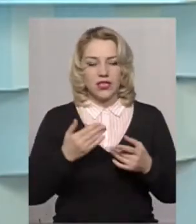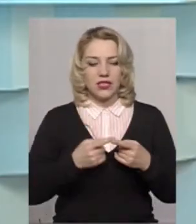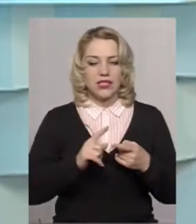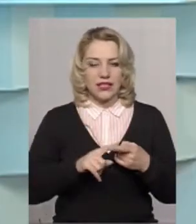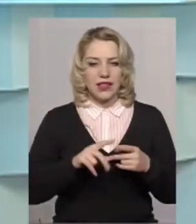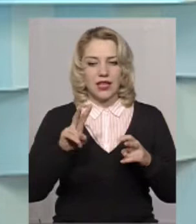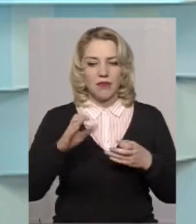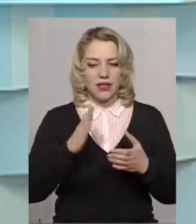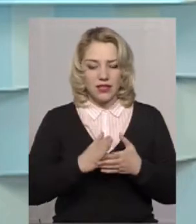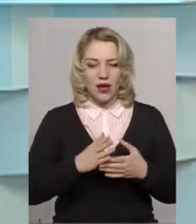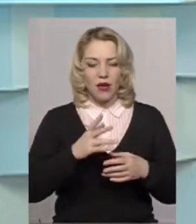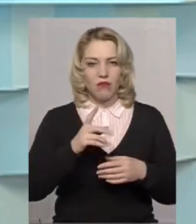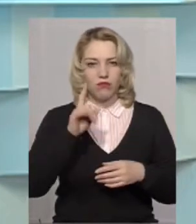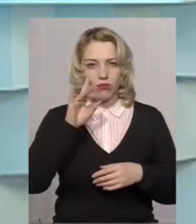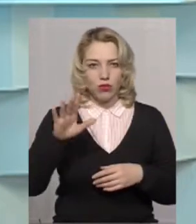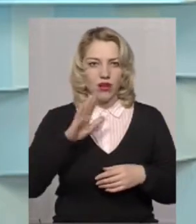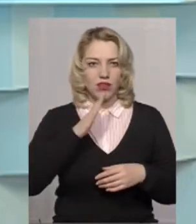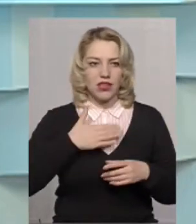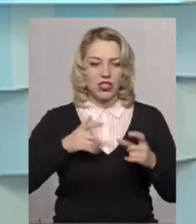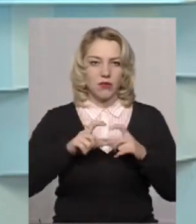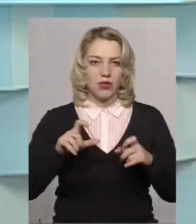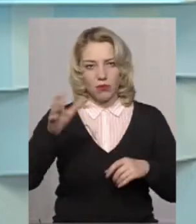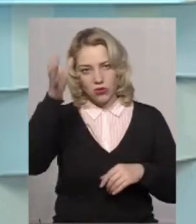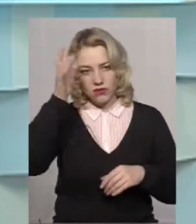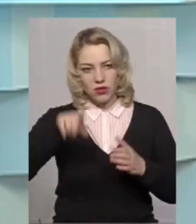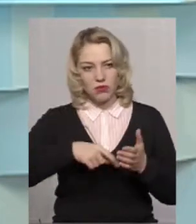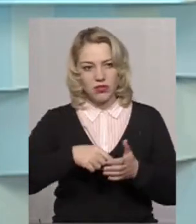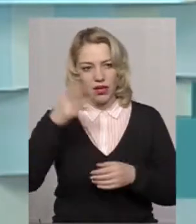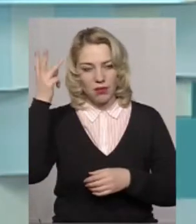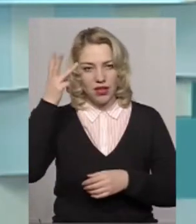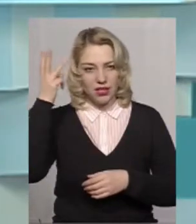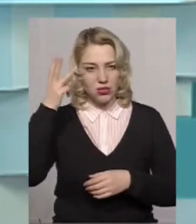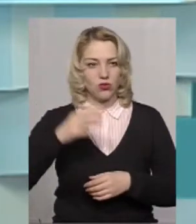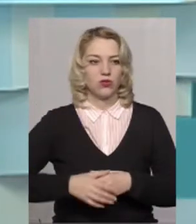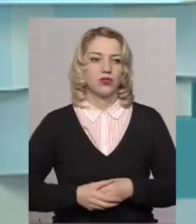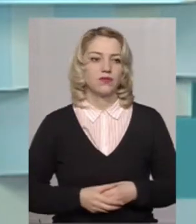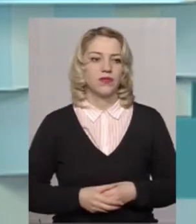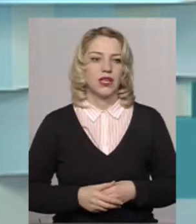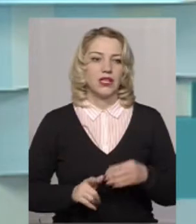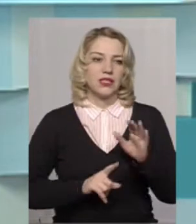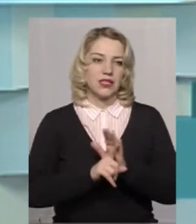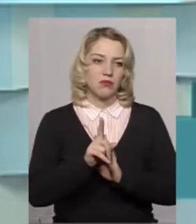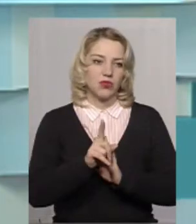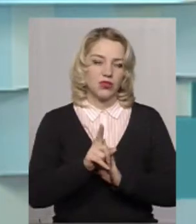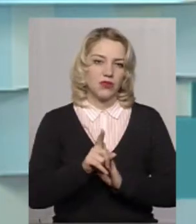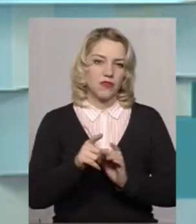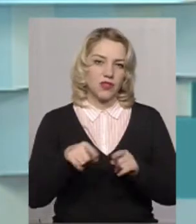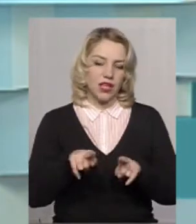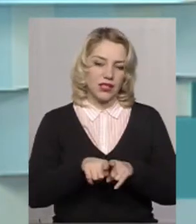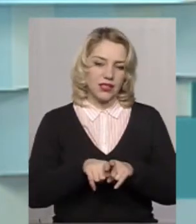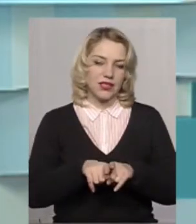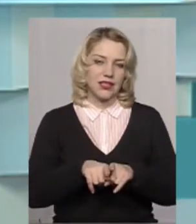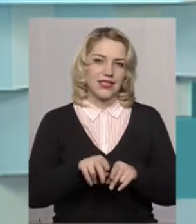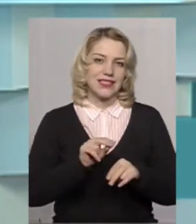популярною, і навіть наш департамент освіти Міста Хмельницького започаткував такі семінари